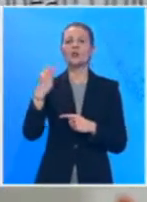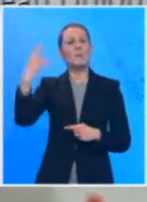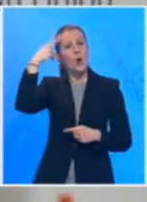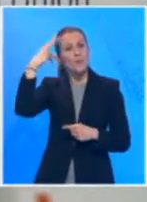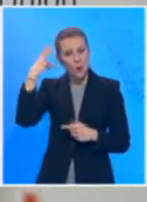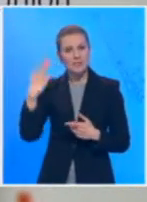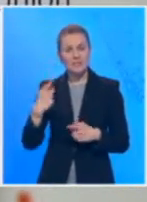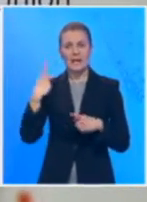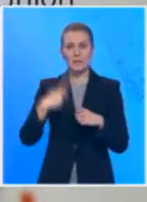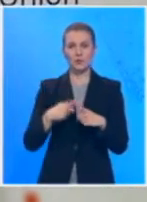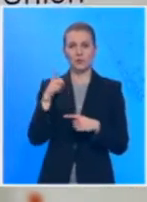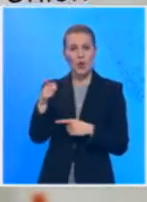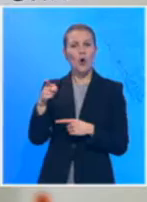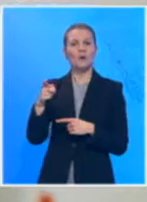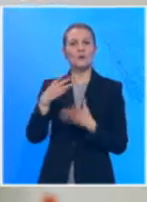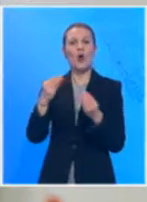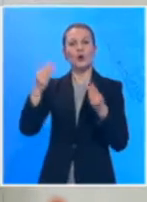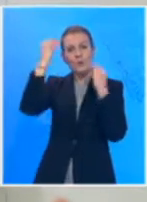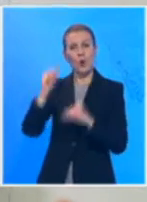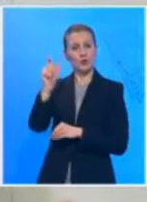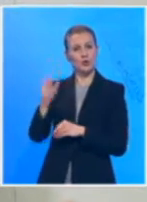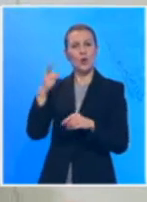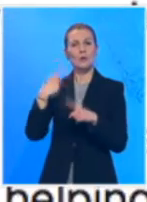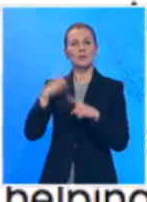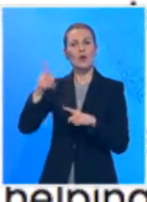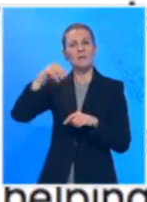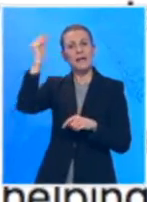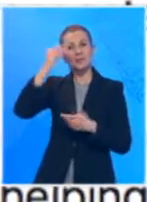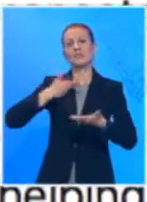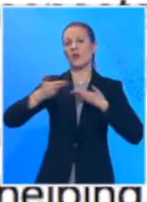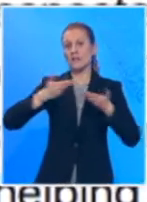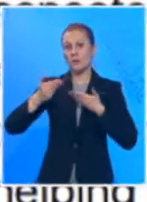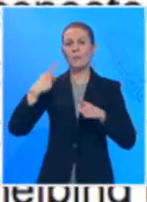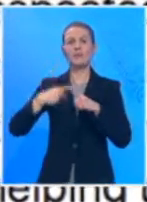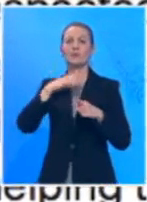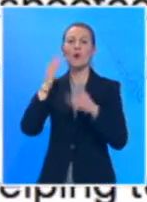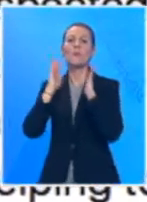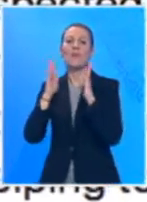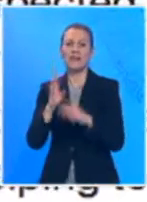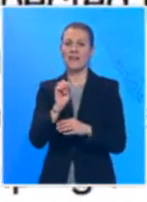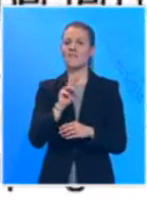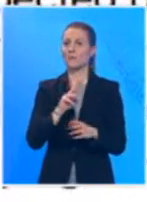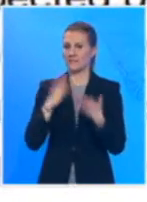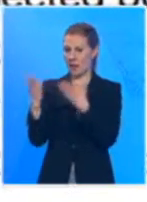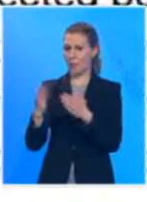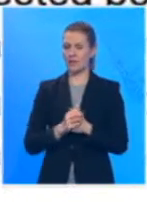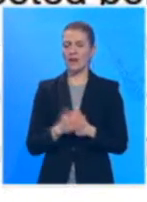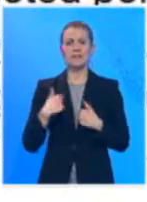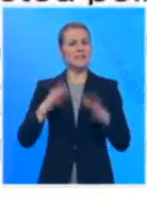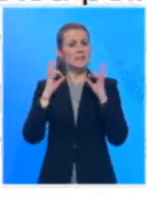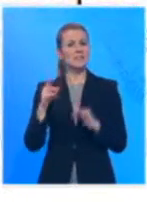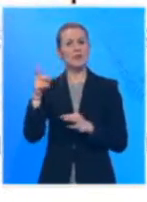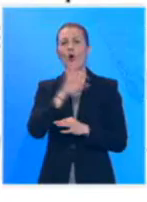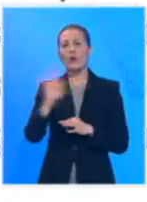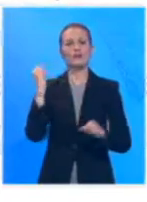i ističe da je Lajčak veoma cenjen političar i iskusan diplomata koji uživa poverenje čitave Evropske unije. Siguran sam da će on odraditi